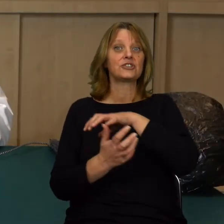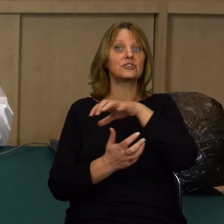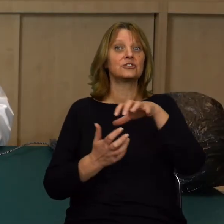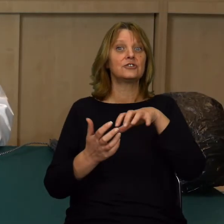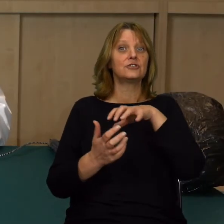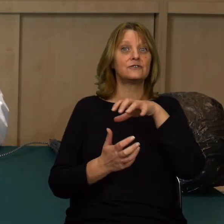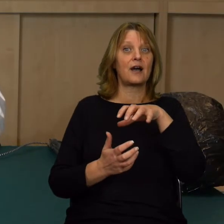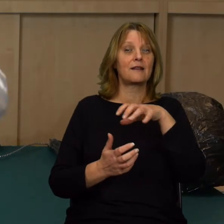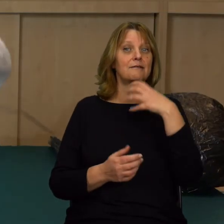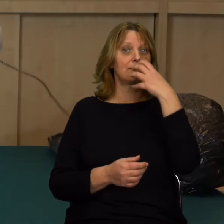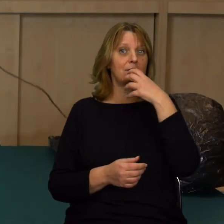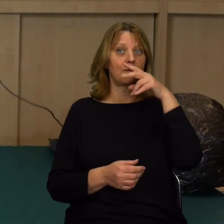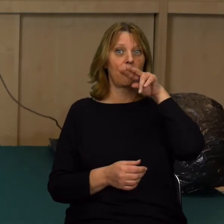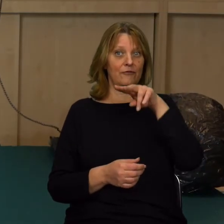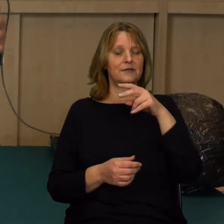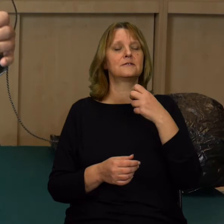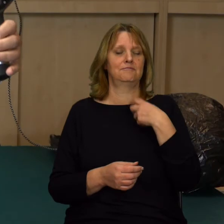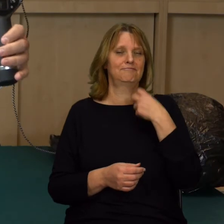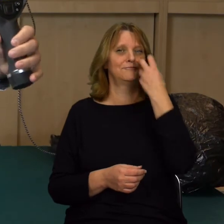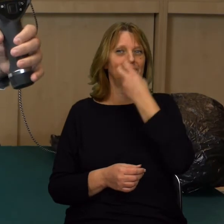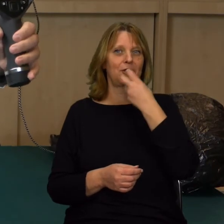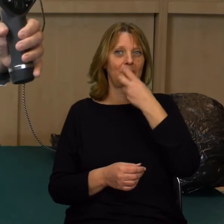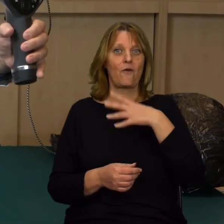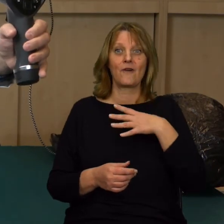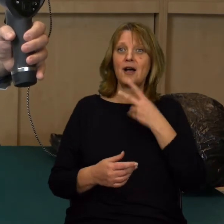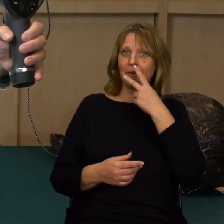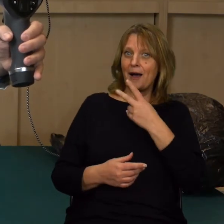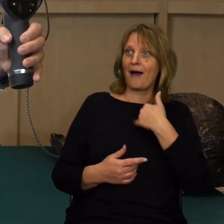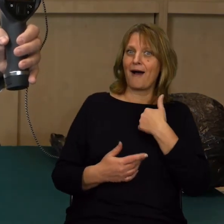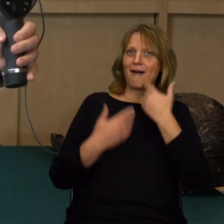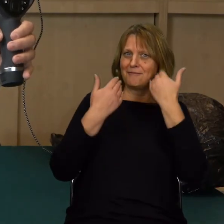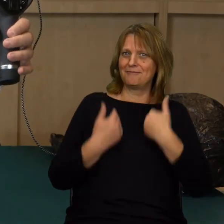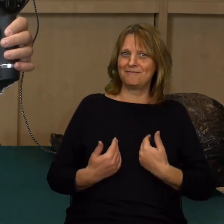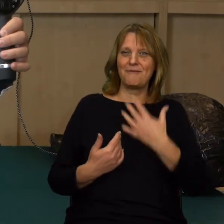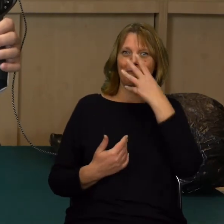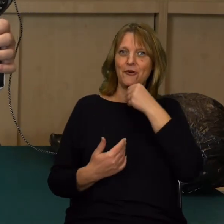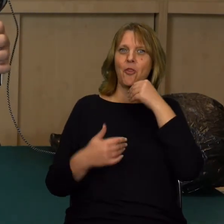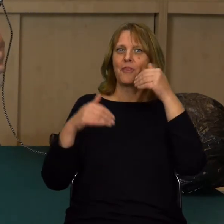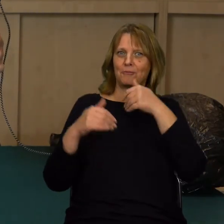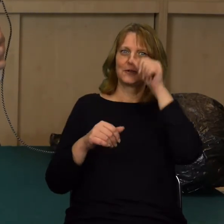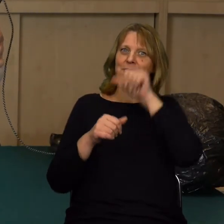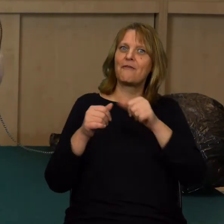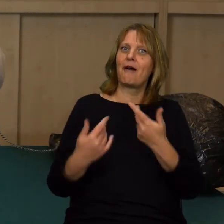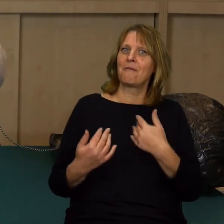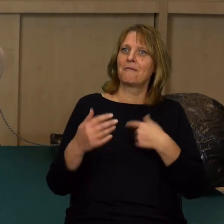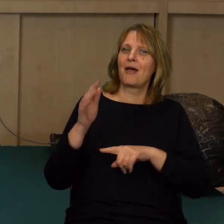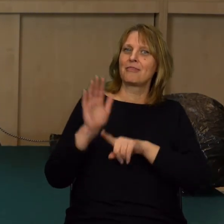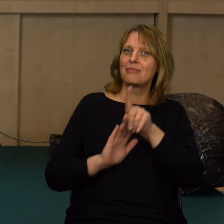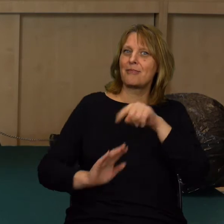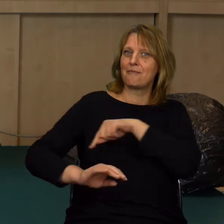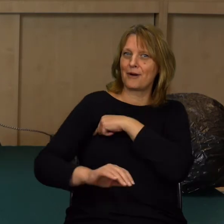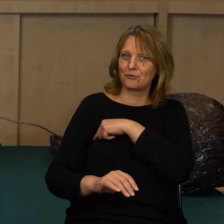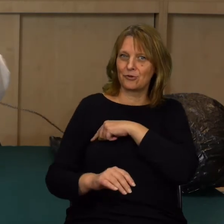jest bardzo ciekawy. Ja na przykład wyglądam w ten sposób. Przy okazji można by zmierzyć mi nawet temperaturę i można by